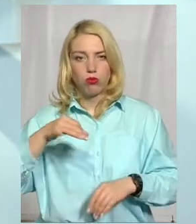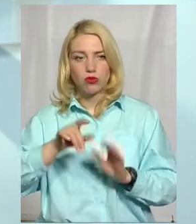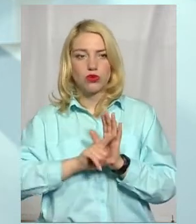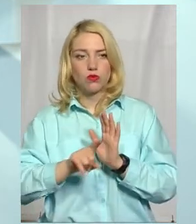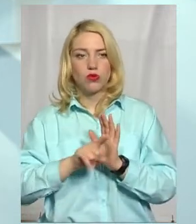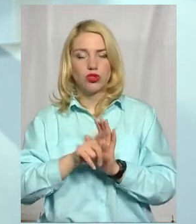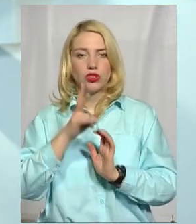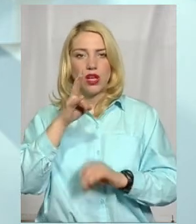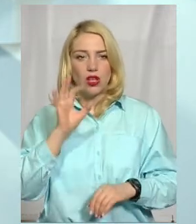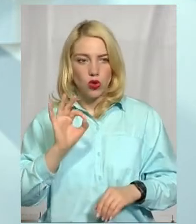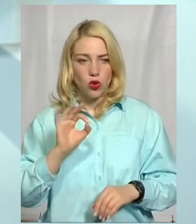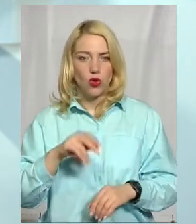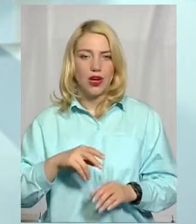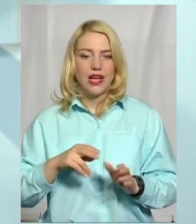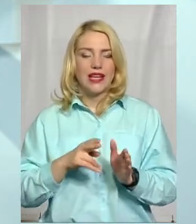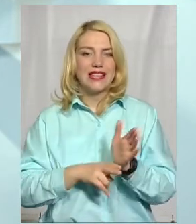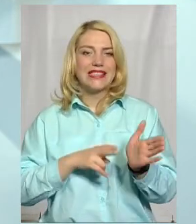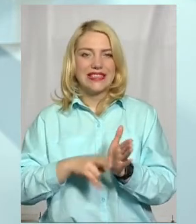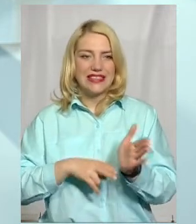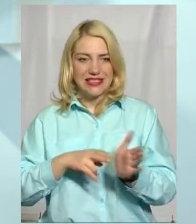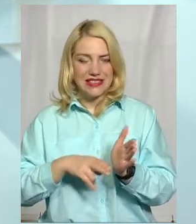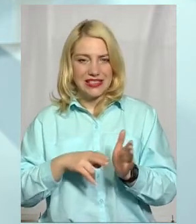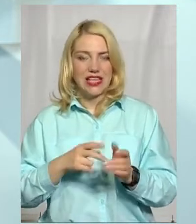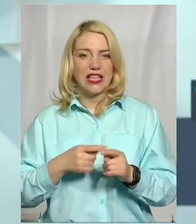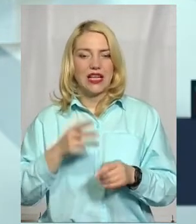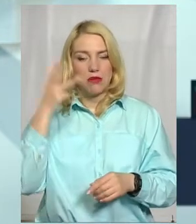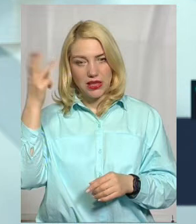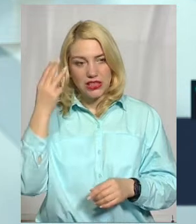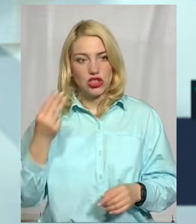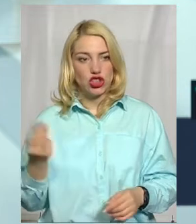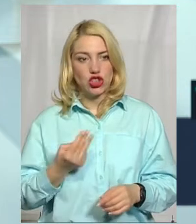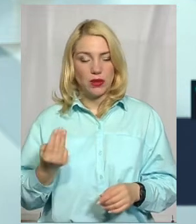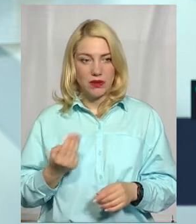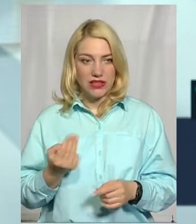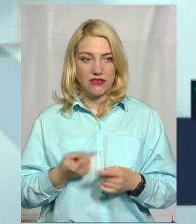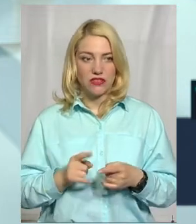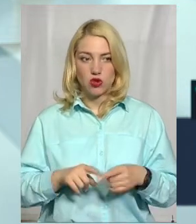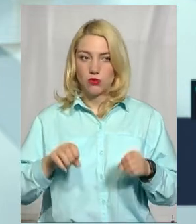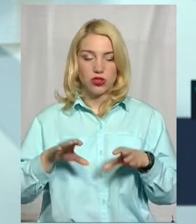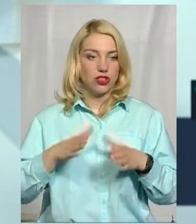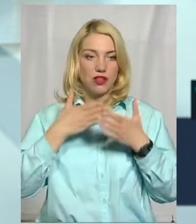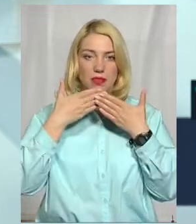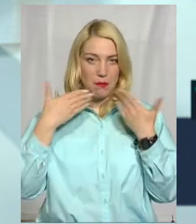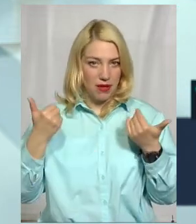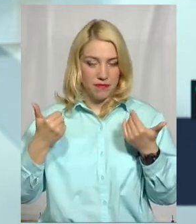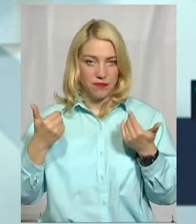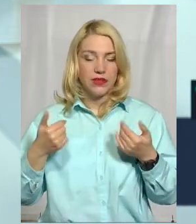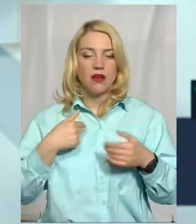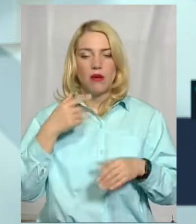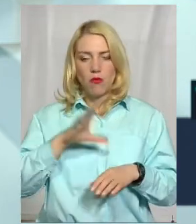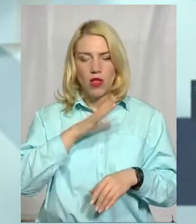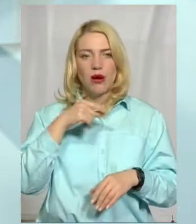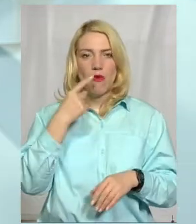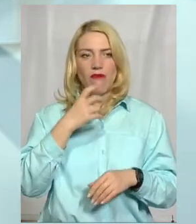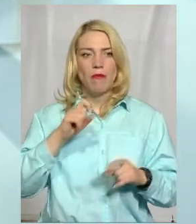але про Хмельницький, Шепетівка в цьому рішенні немає. Я знаю, що мова